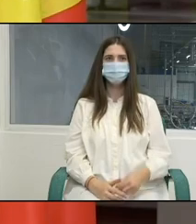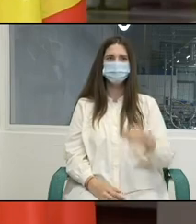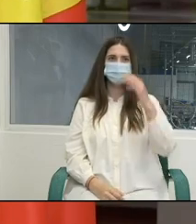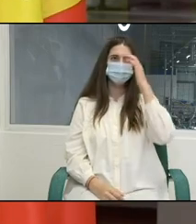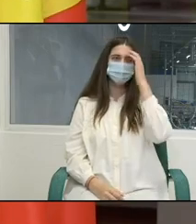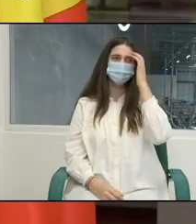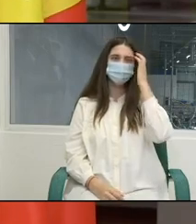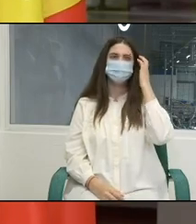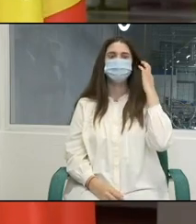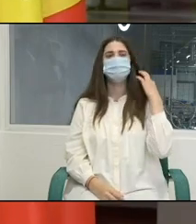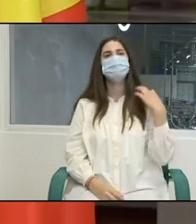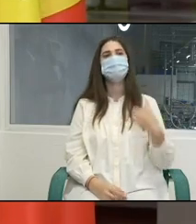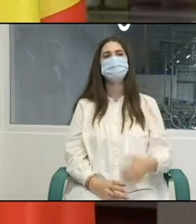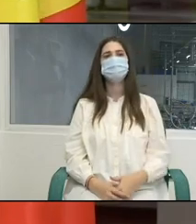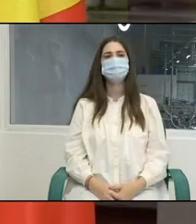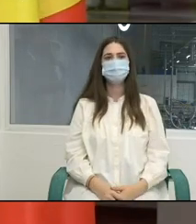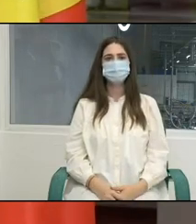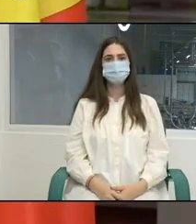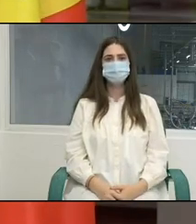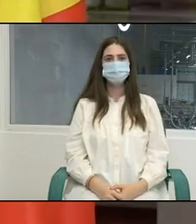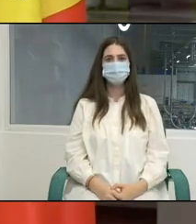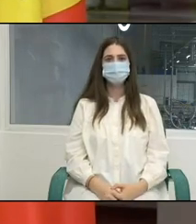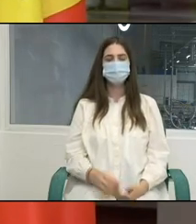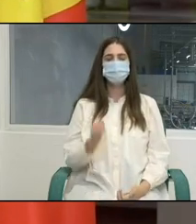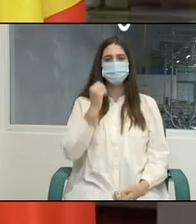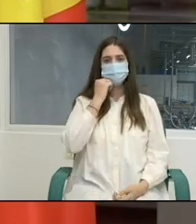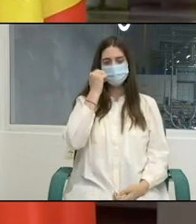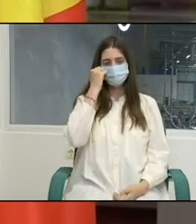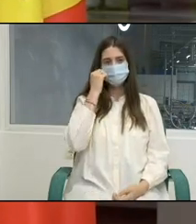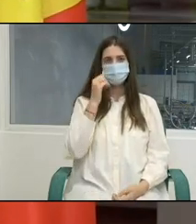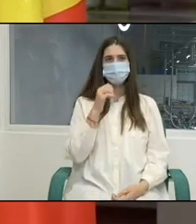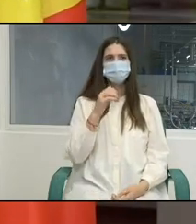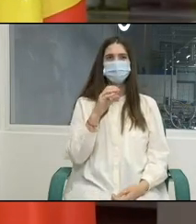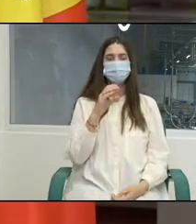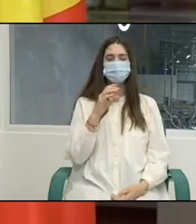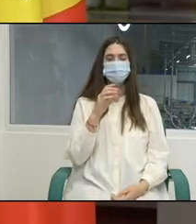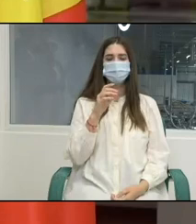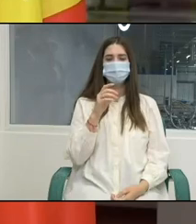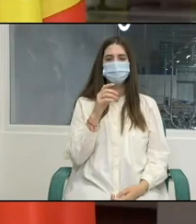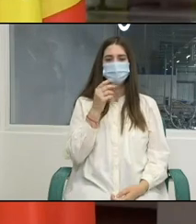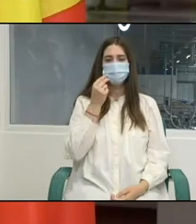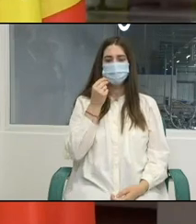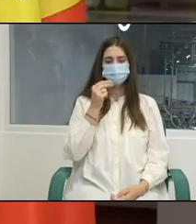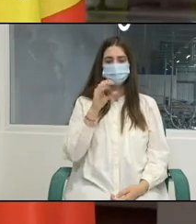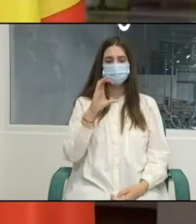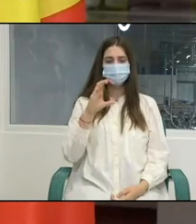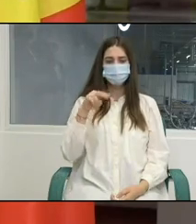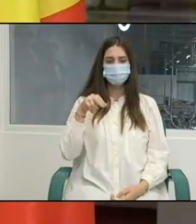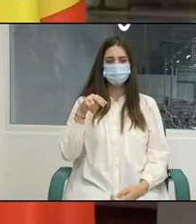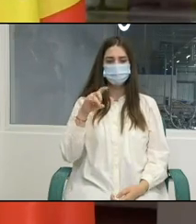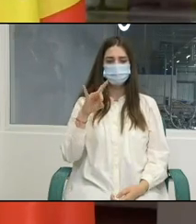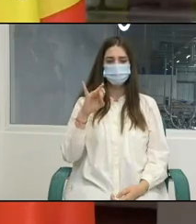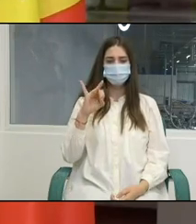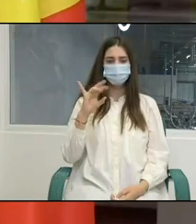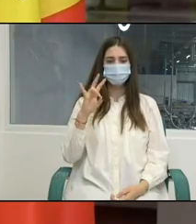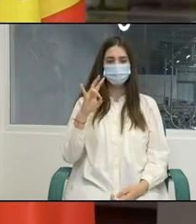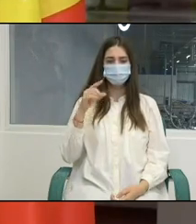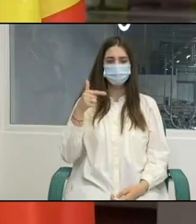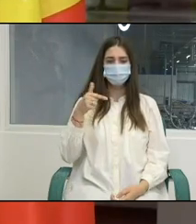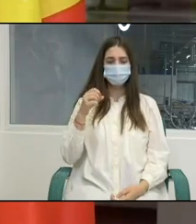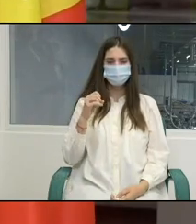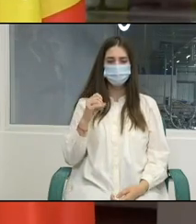Mulțumesc mult, domnule Springet! Vreau în continuare să ofer cuvântul semnatarilor